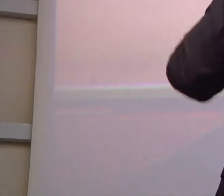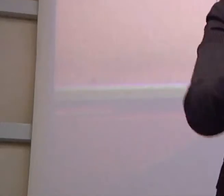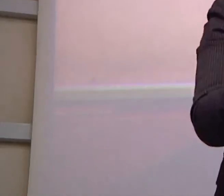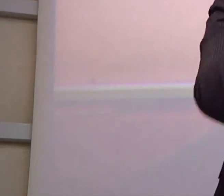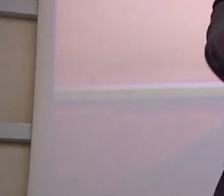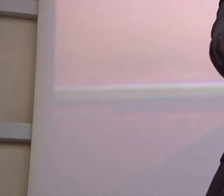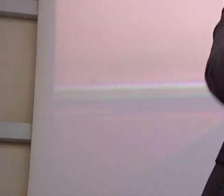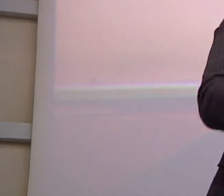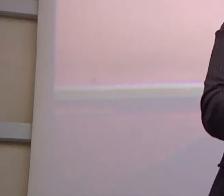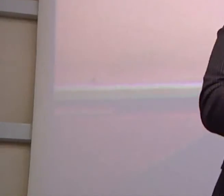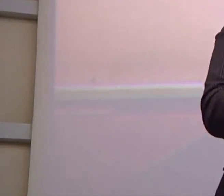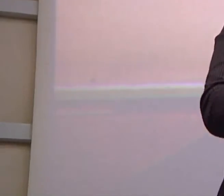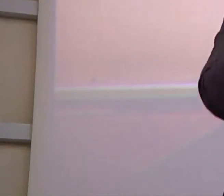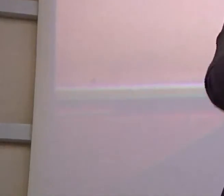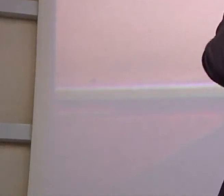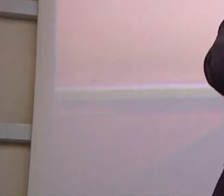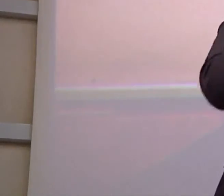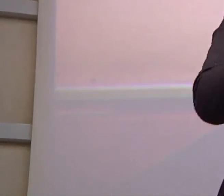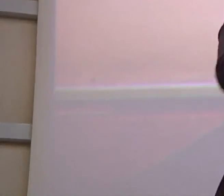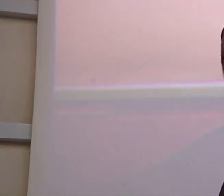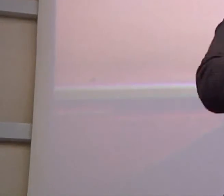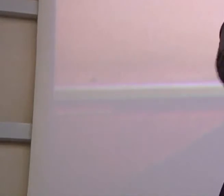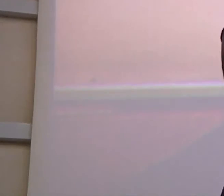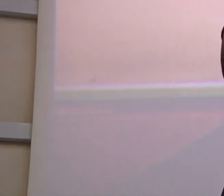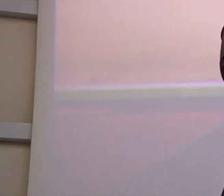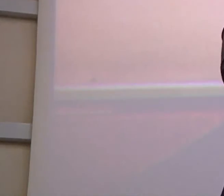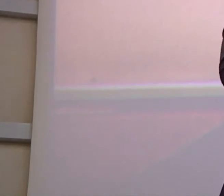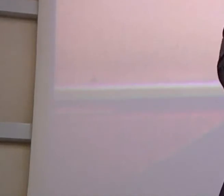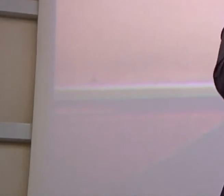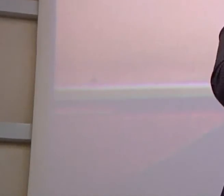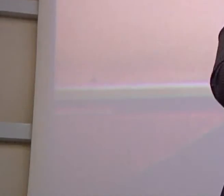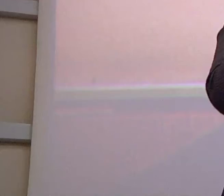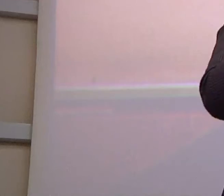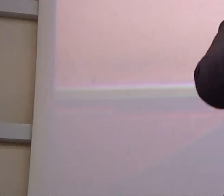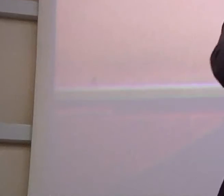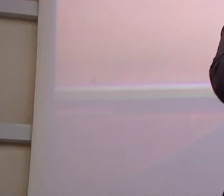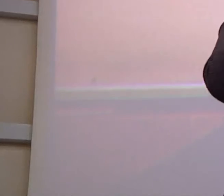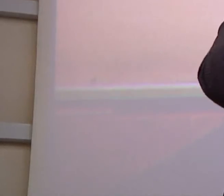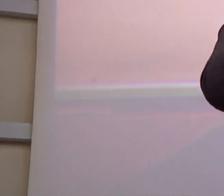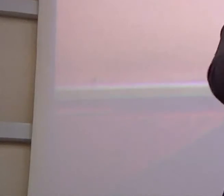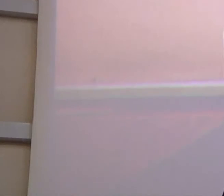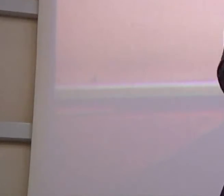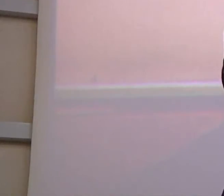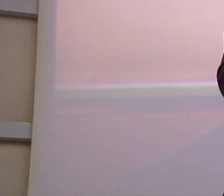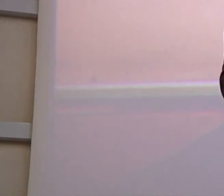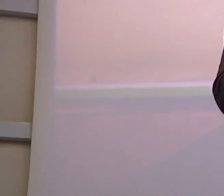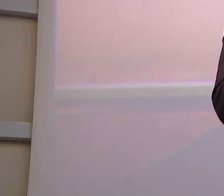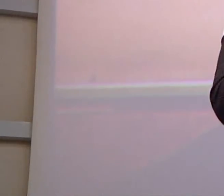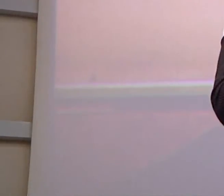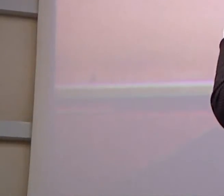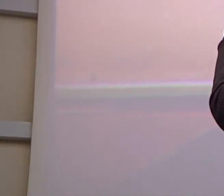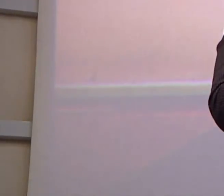leggo nella piattaforma per esempio dell'associazione i mali del lavoro una